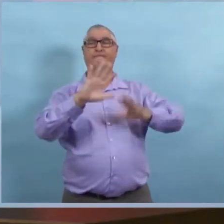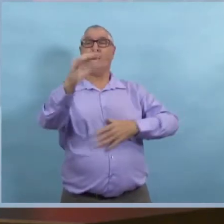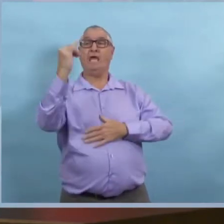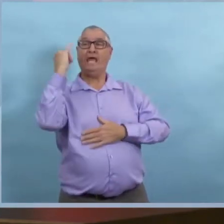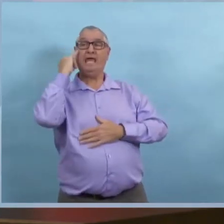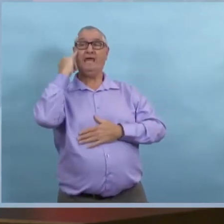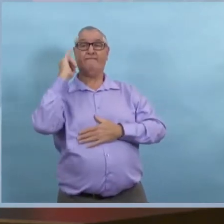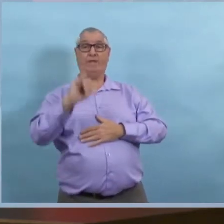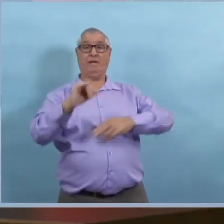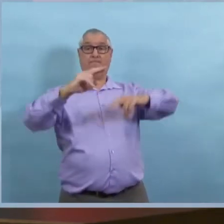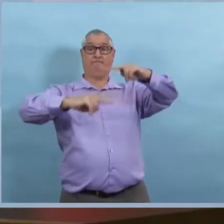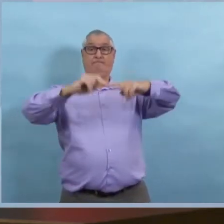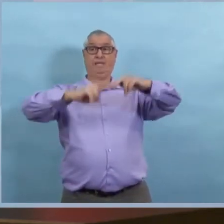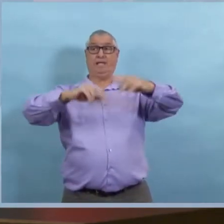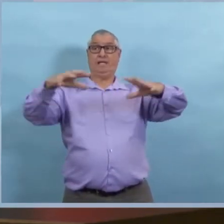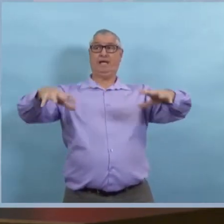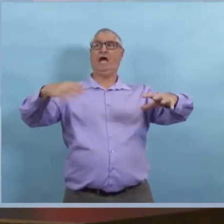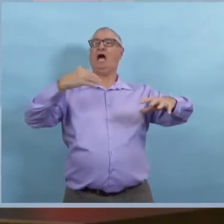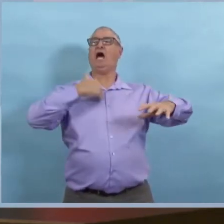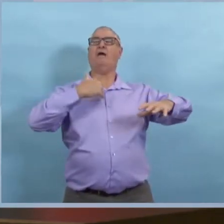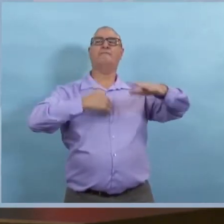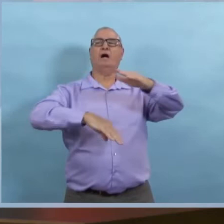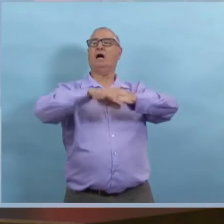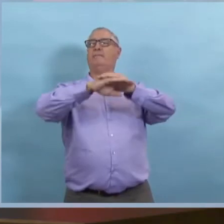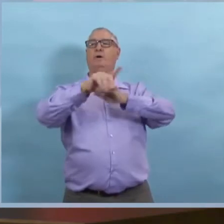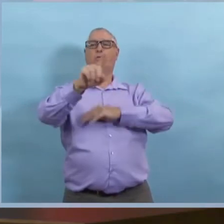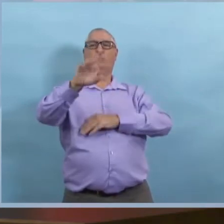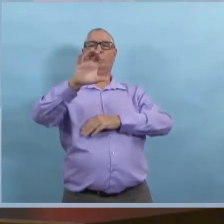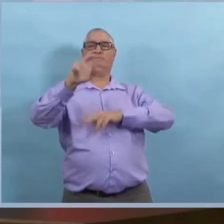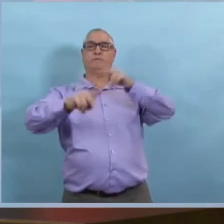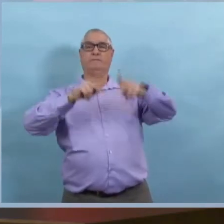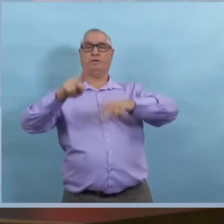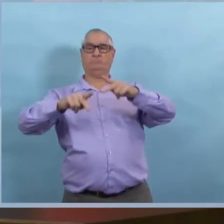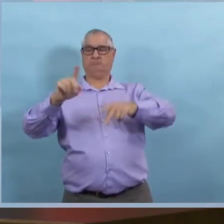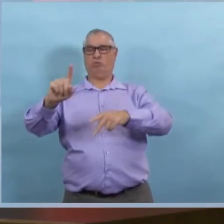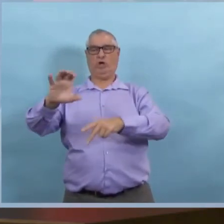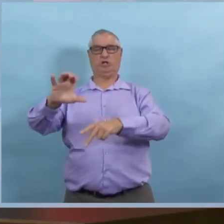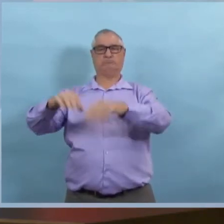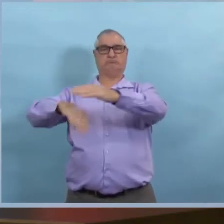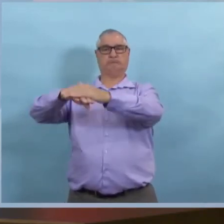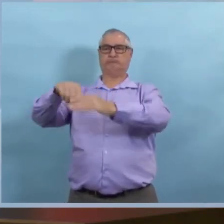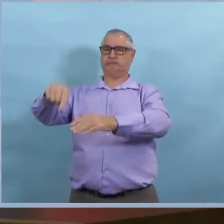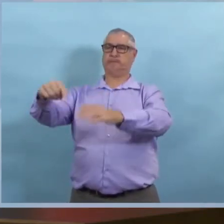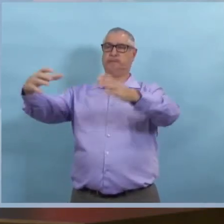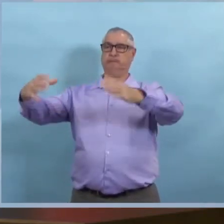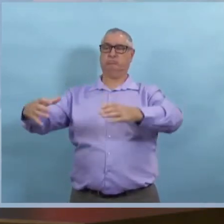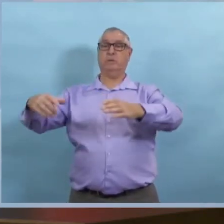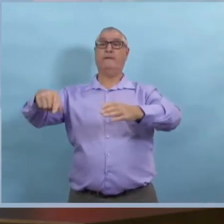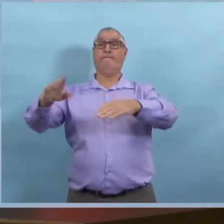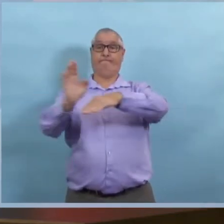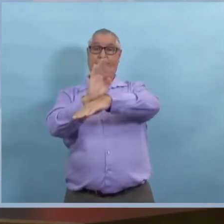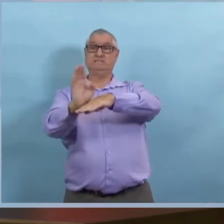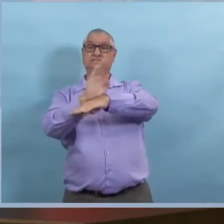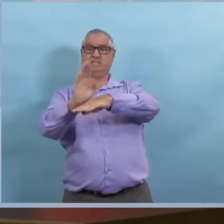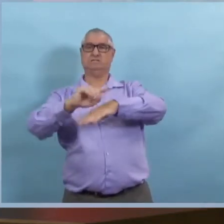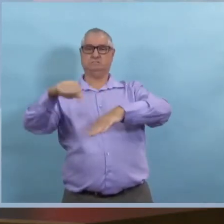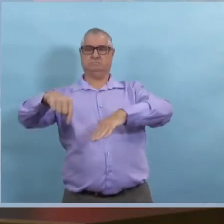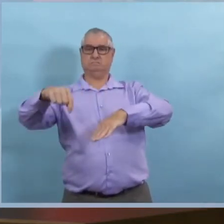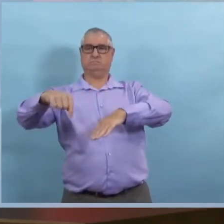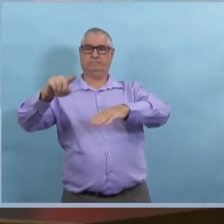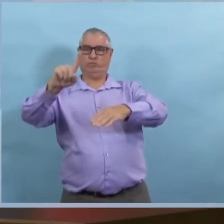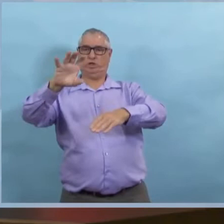concerne ces établissements, on parle d'établissements où y déjà une limite de capacité et c'est pour toutes les